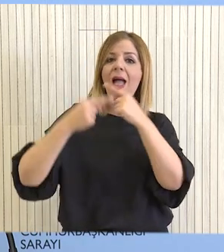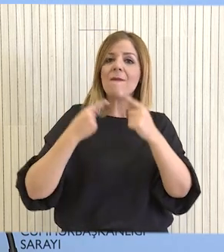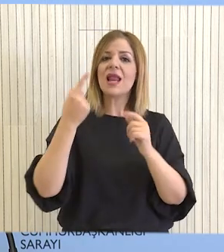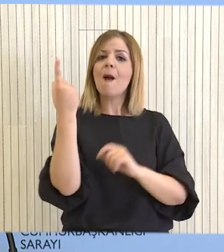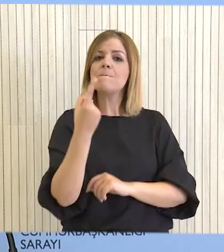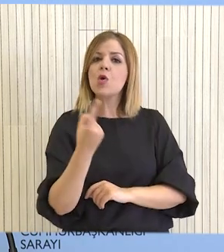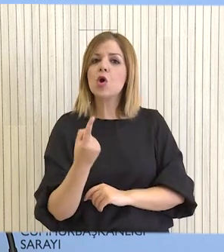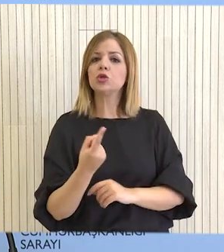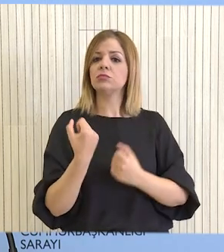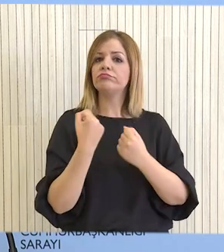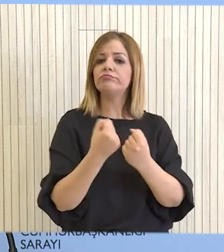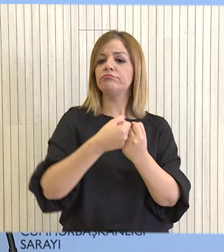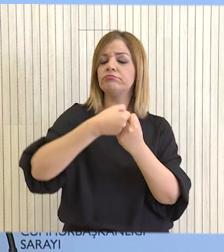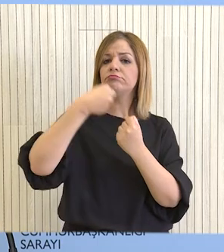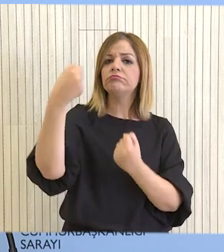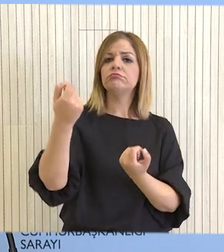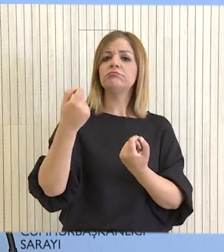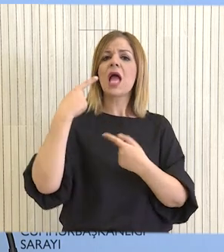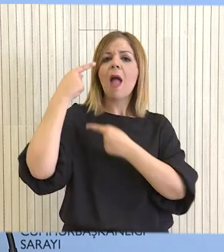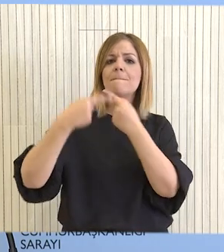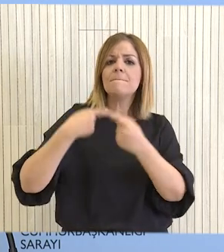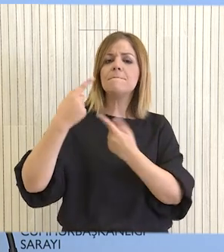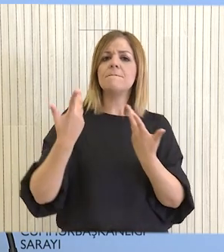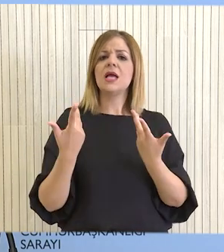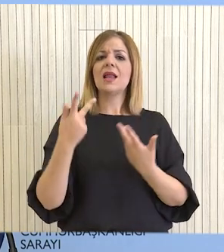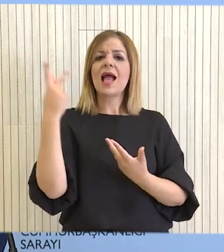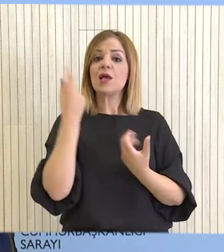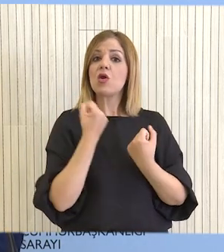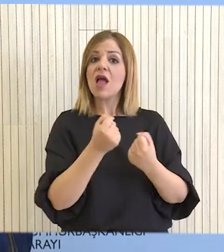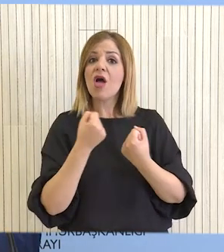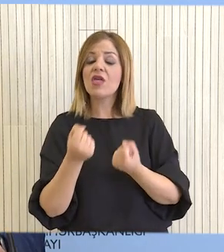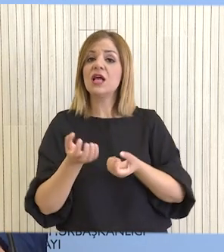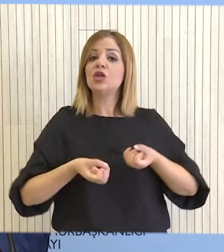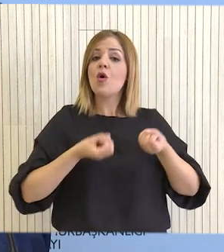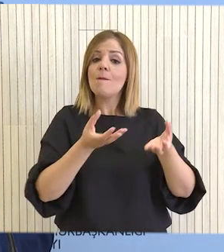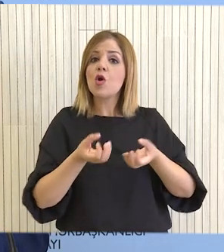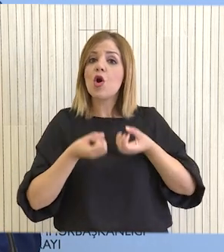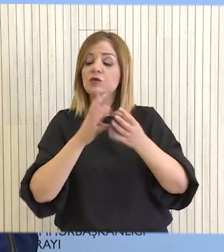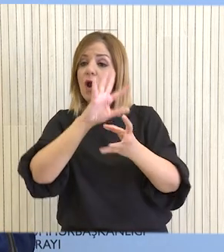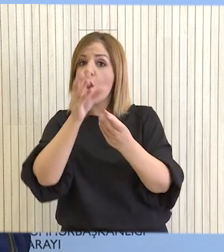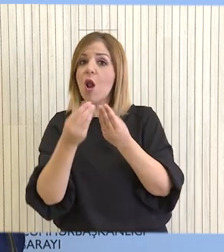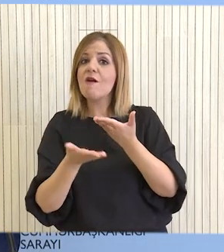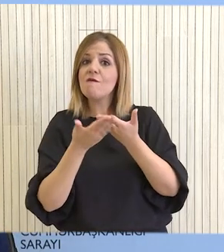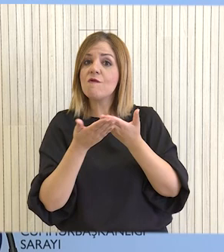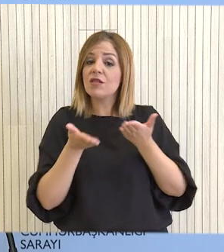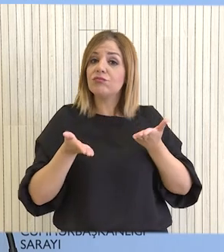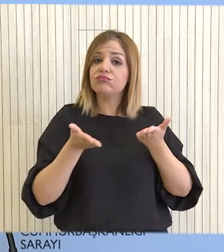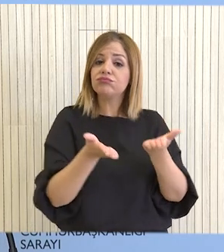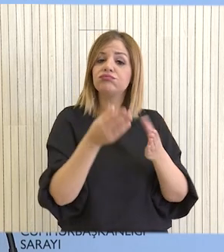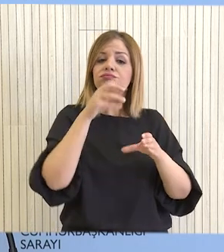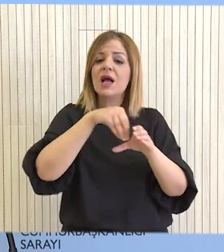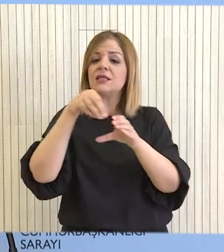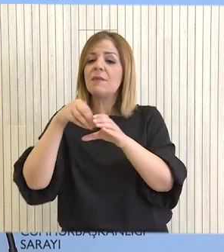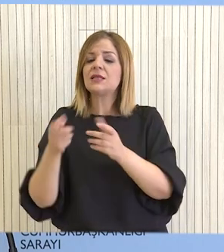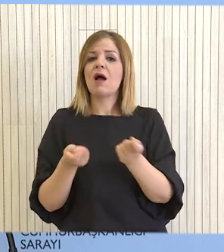δεξιότητες, ακαδημαϊκά ή άλλα επαγγελματικά προσόντα, κοινωνική δράση και προσφορά των οποίων συμβάλλουν στην προώθηση των σκοπών του κάθε